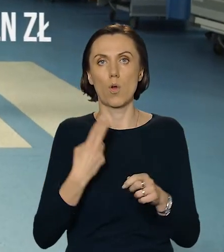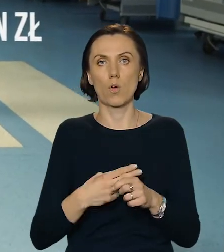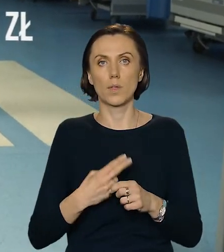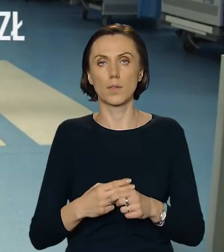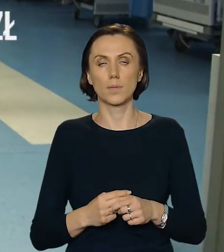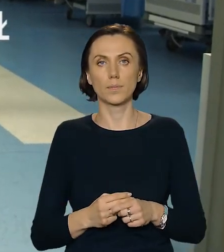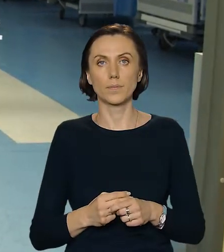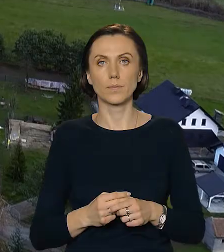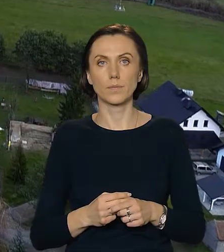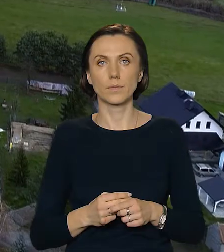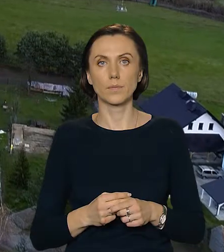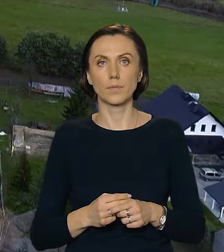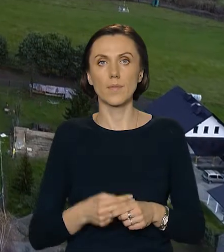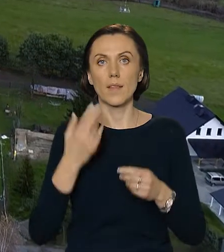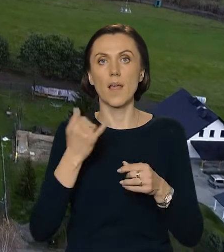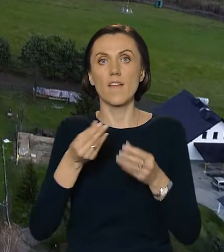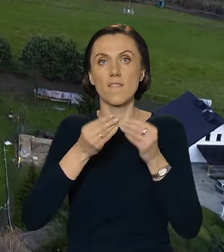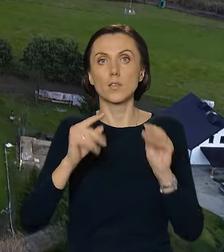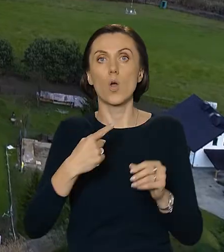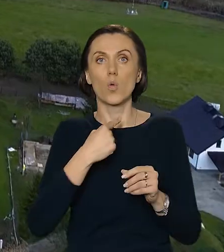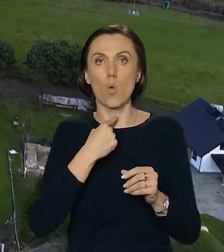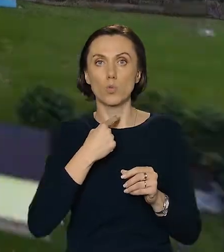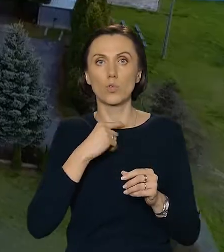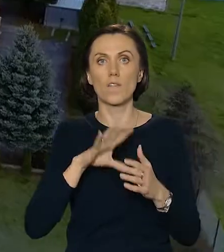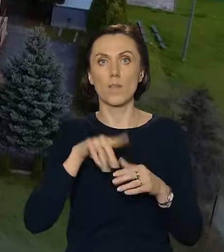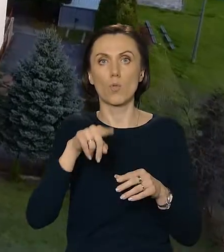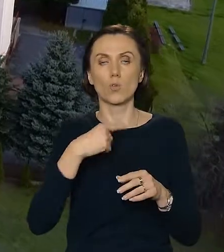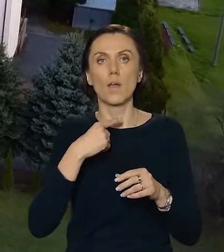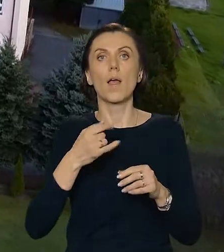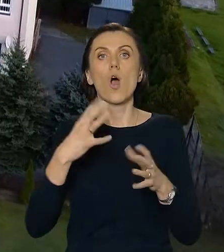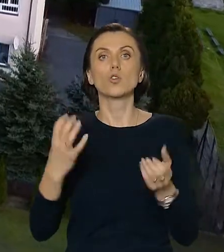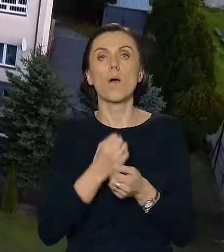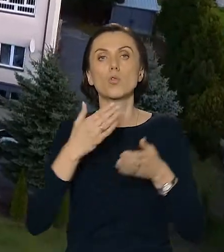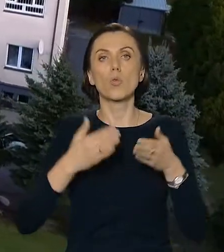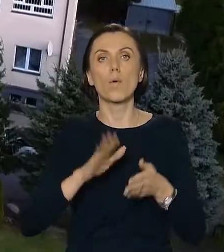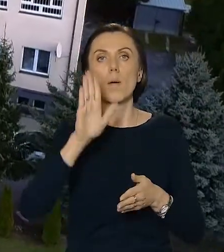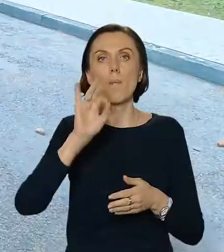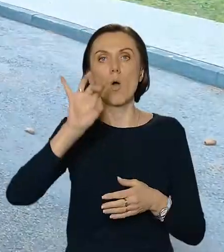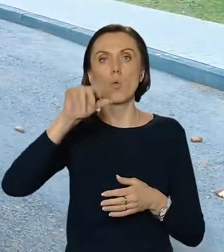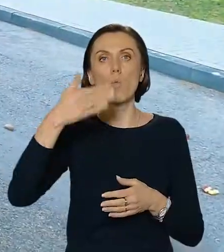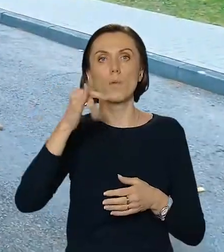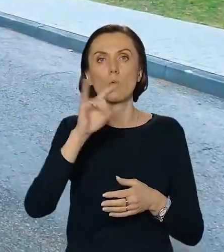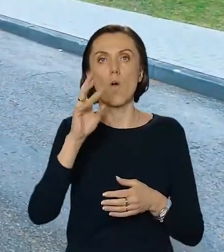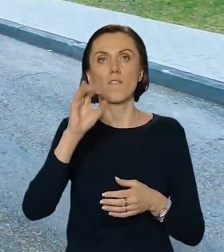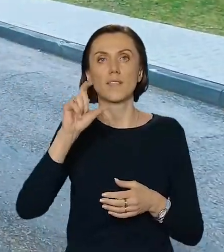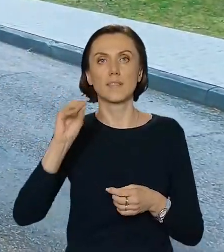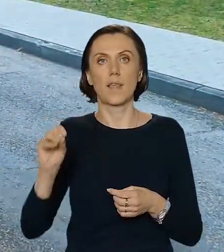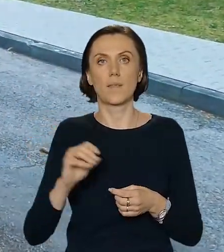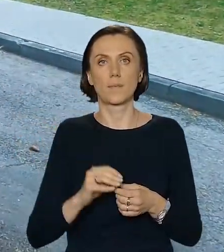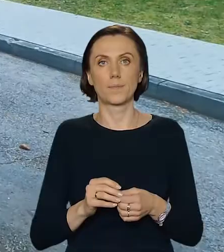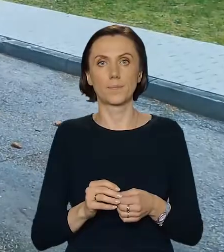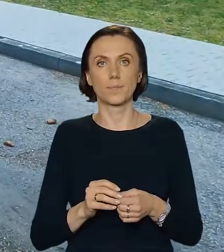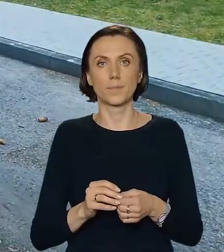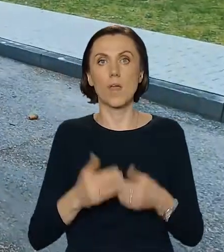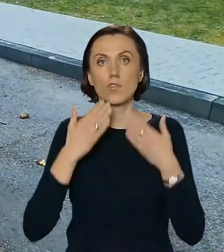Żłobek w Bogumiłowicach. Najwięcej głosów w plebiscycie otrzymał żłobek w Bogumiłowicach. Mówi wójt gminy Wierzchosławice